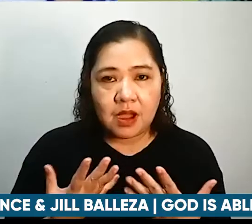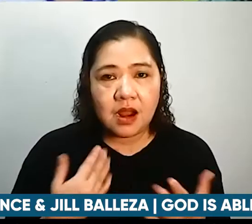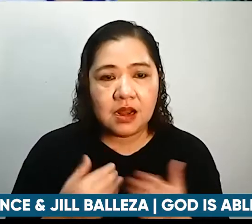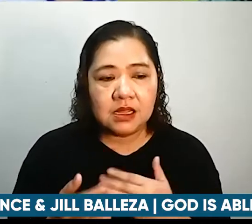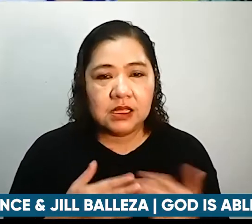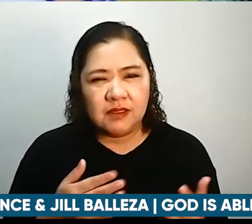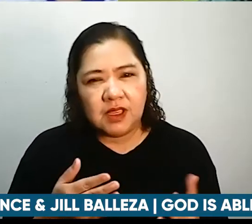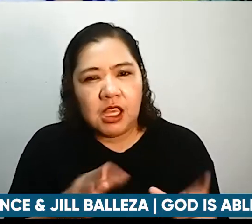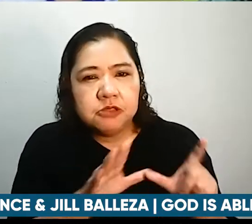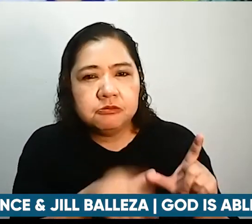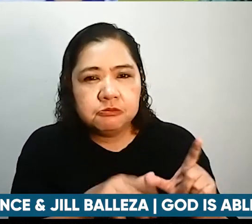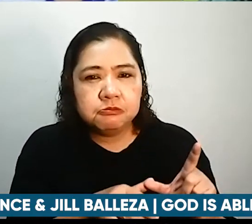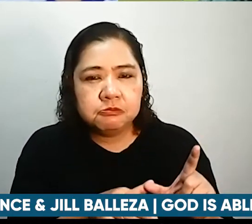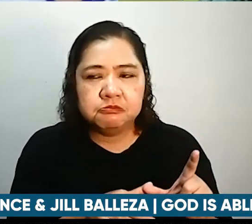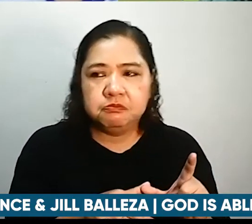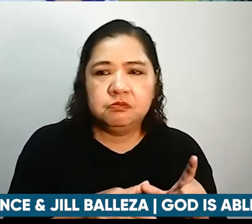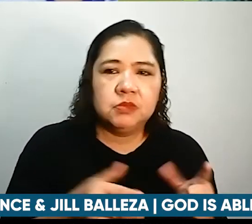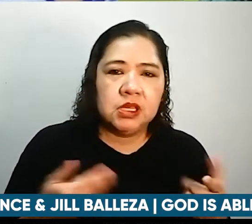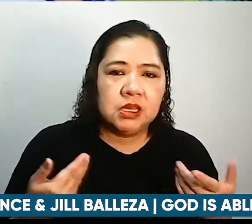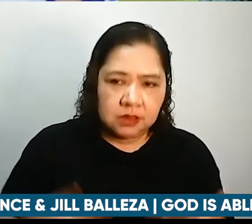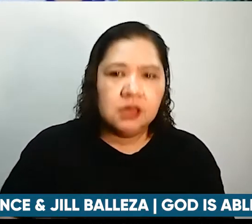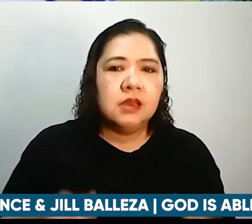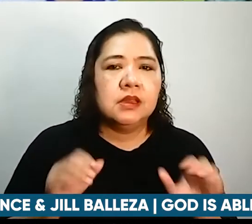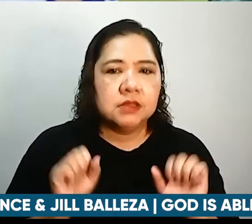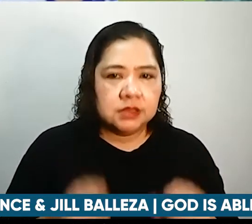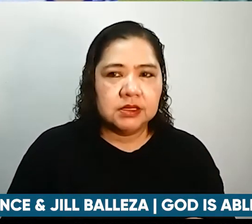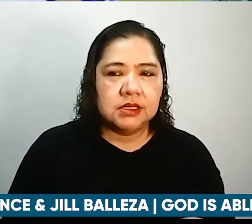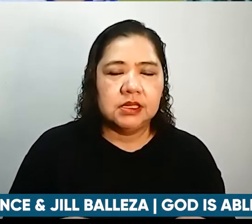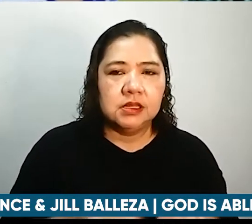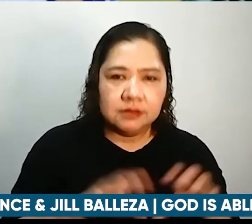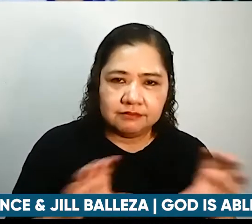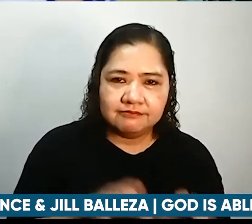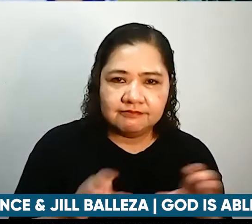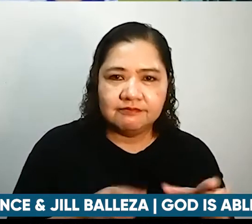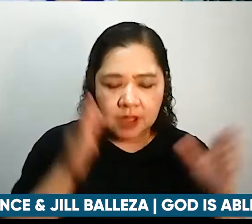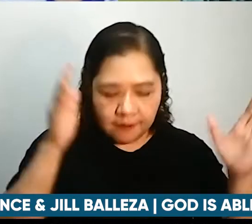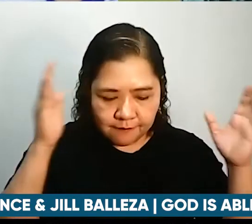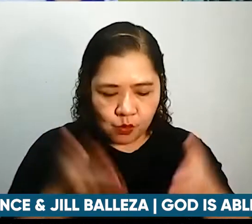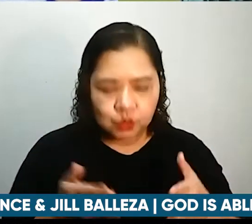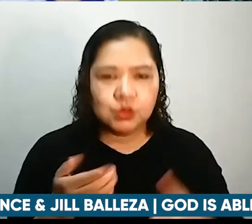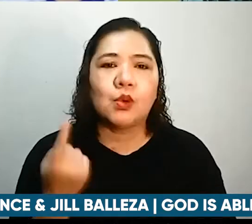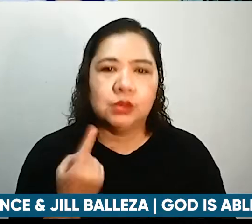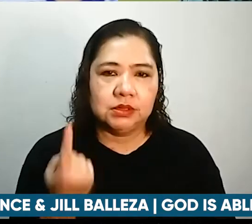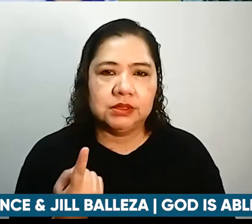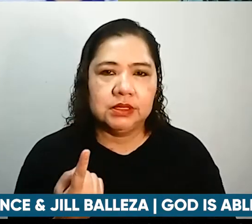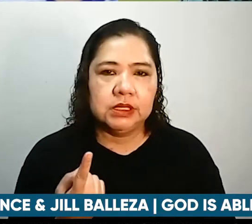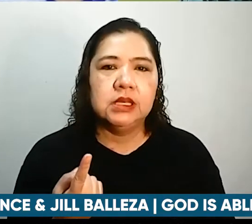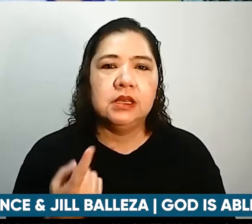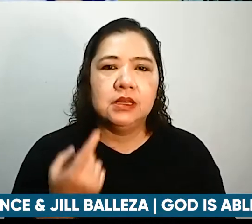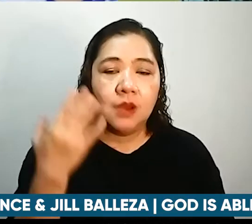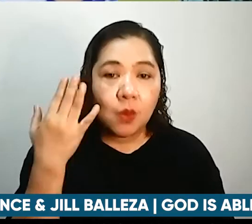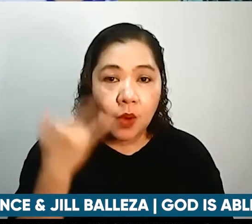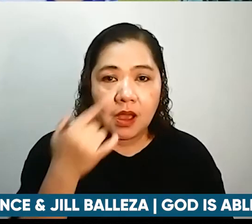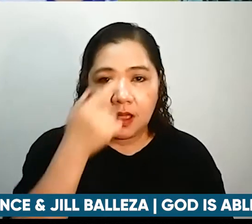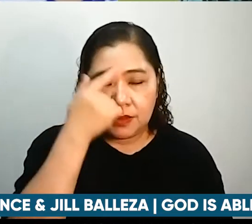kapansanan kaya mo pa rin naman gawin to focus ka lang dun sa mga kaya mong gawin kasi may plano si Lord and His plan is